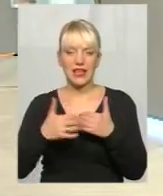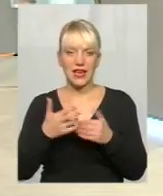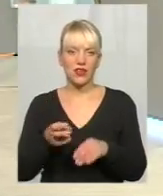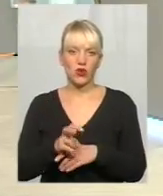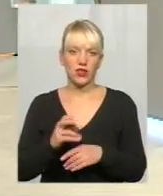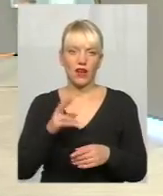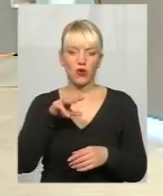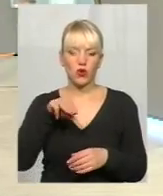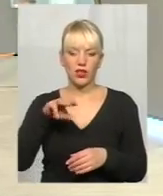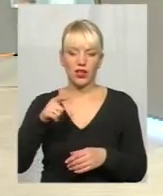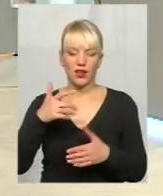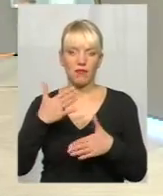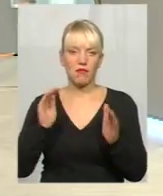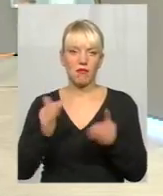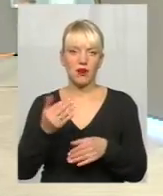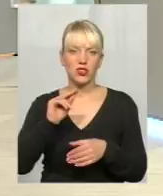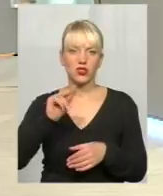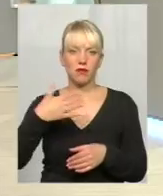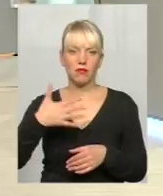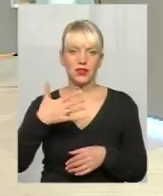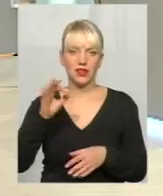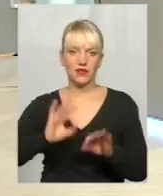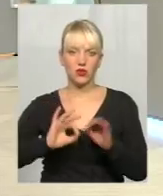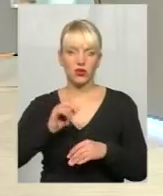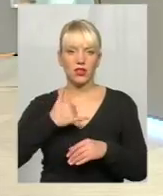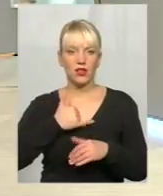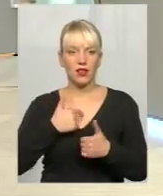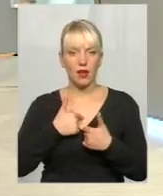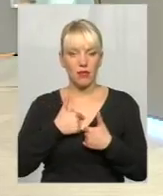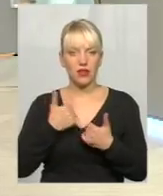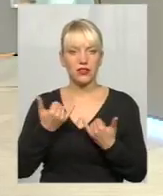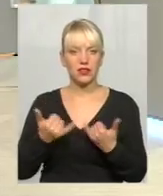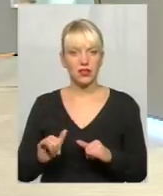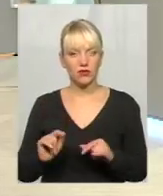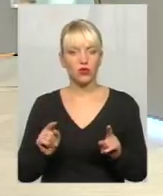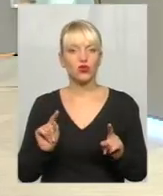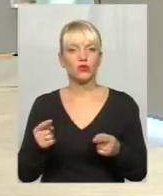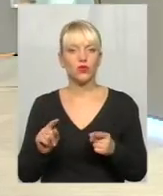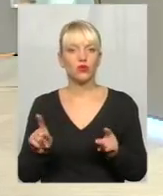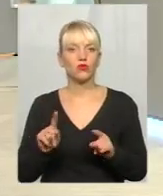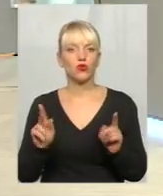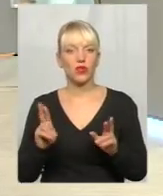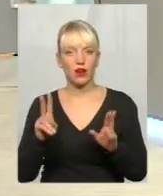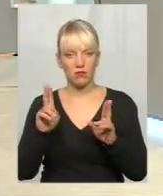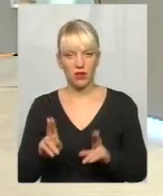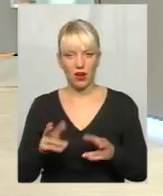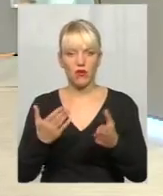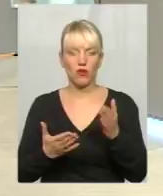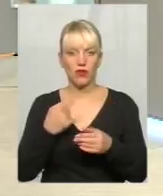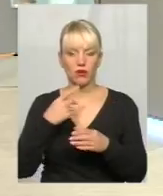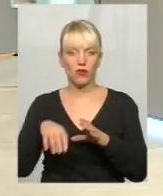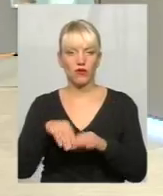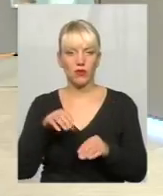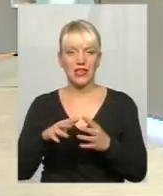менше 50% Київ. Для мене, от, до прикладу, це якось дивно, чому, тому що, як правило, якщо ми беремо будь-які вибори,